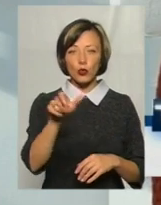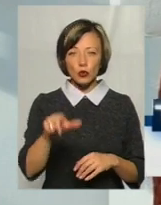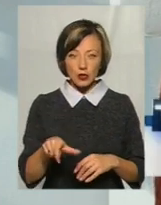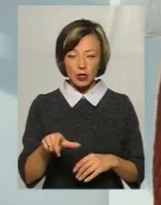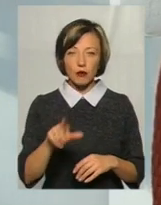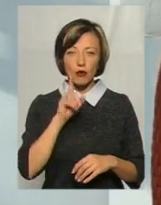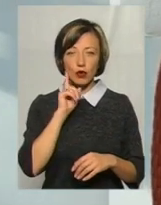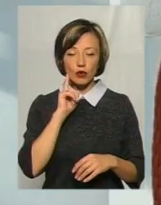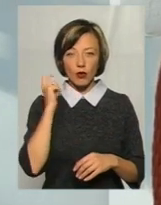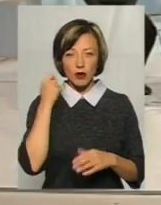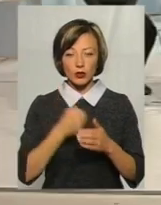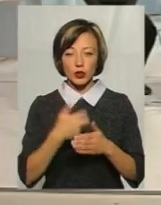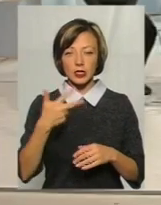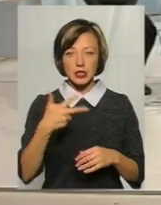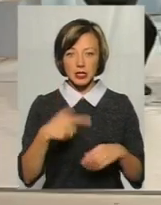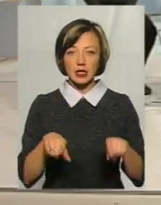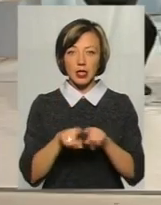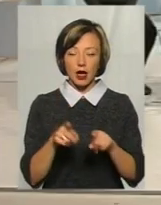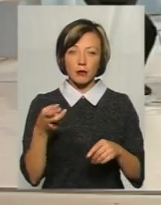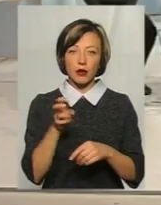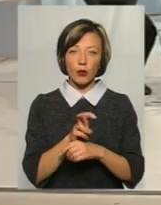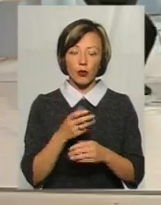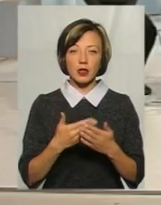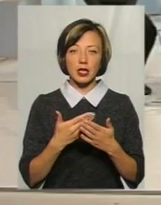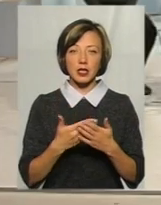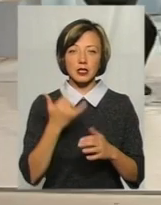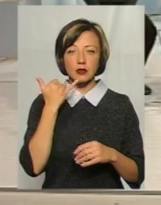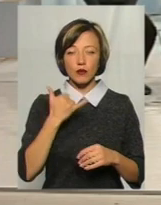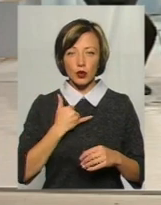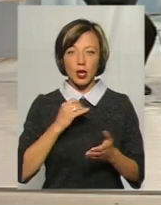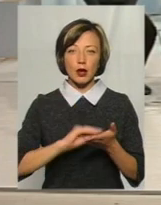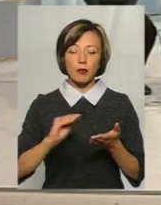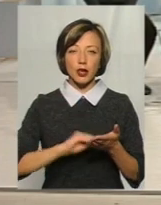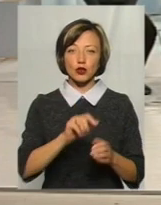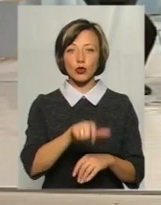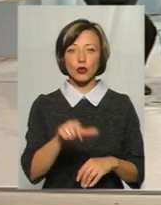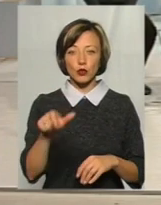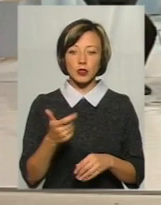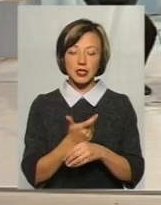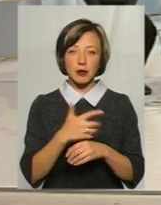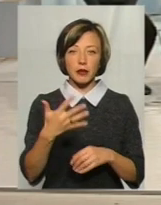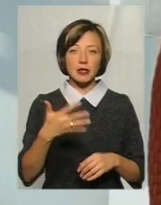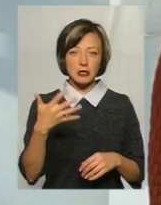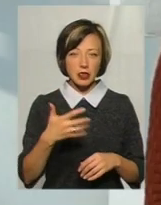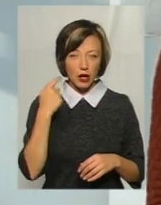молодого віку, до 30 років, так і приходять, і дзвонять, і пишуть люди, яким за 50.